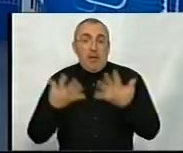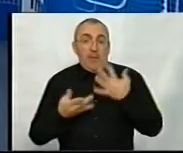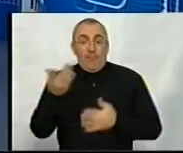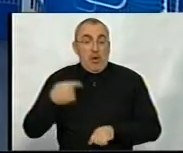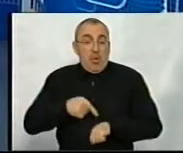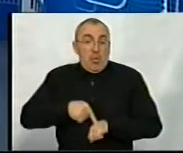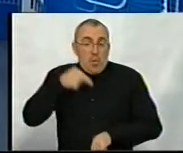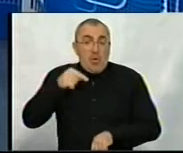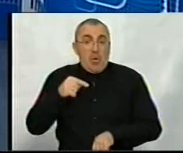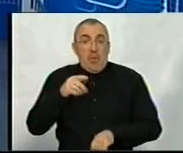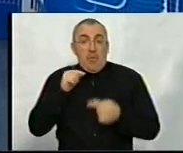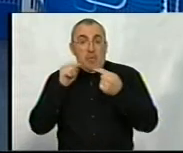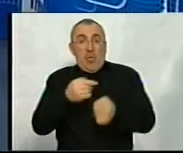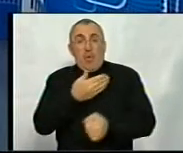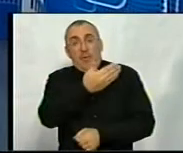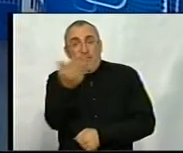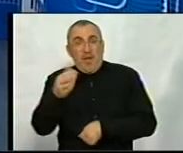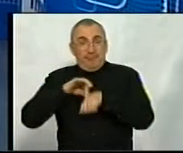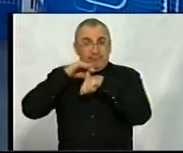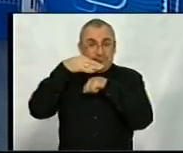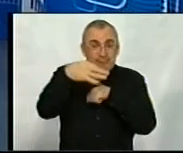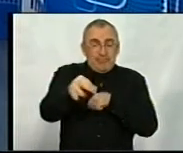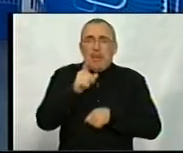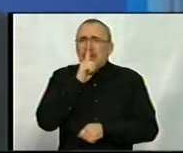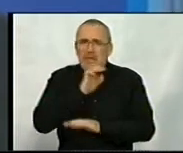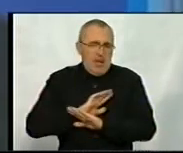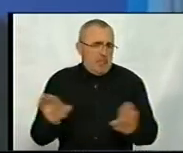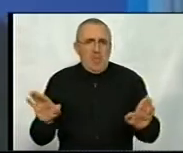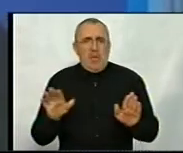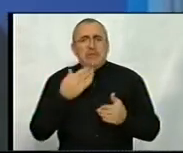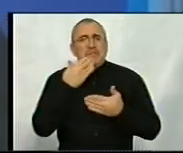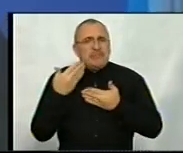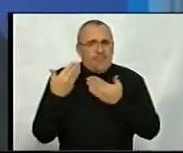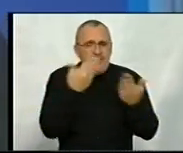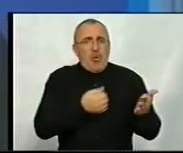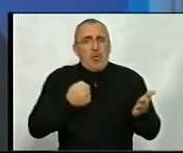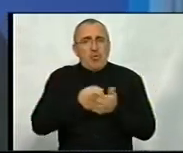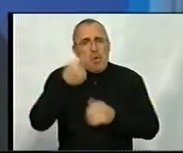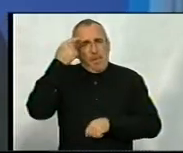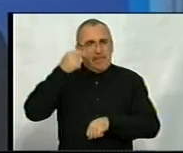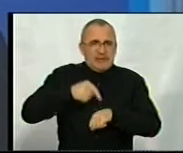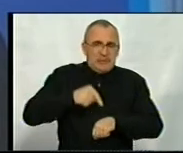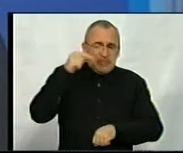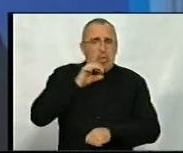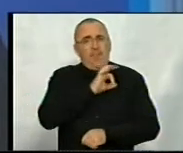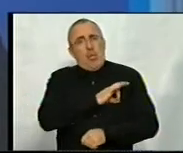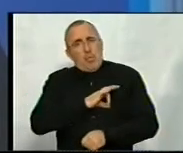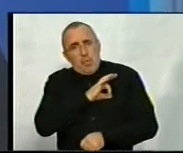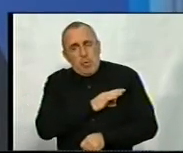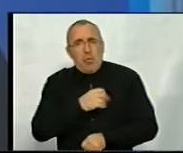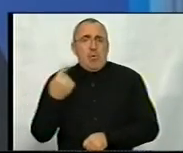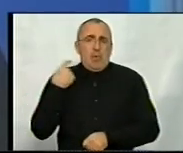відчуваєте, що проти вас чинять насилля, не мовчіть. Звертайтеся до психолога-юристів